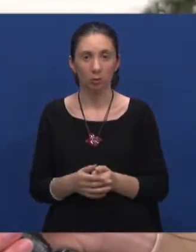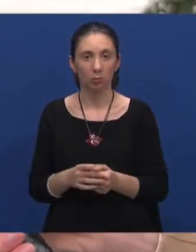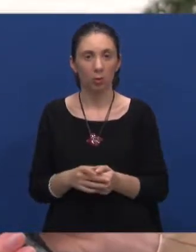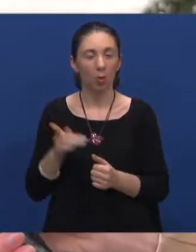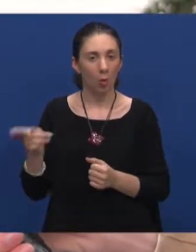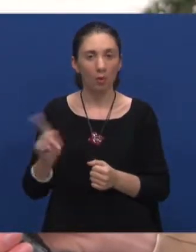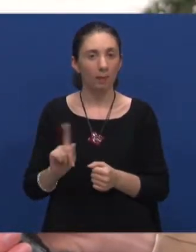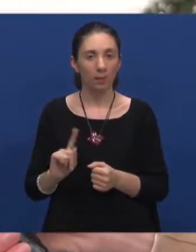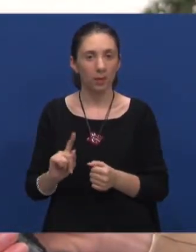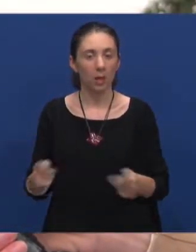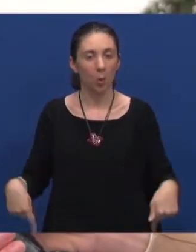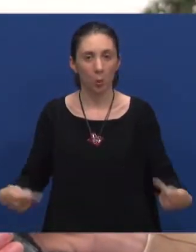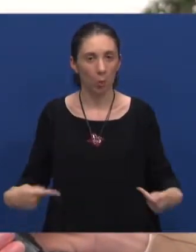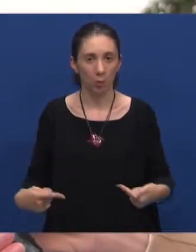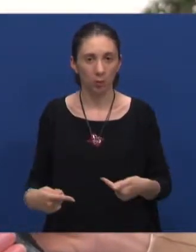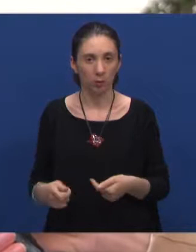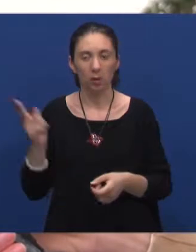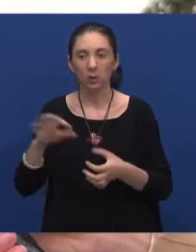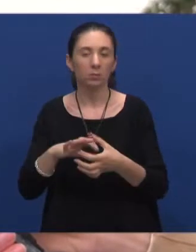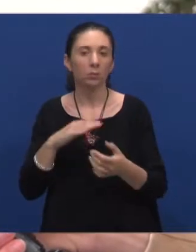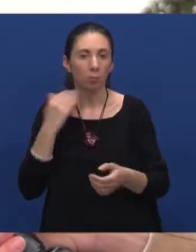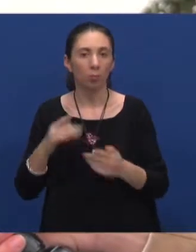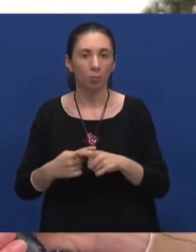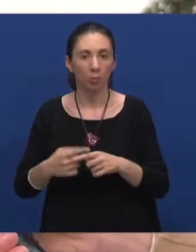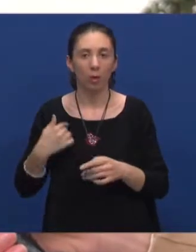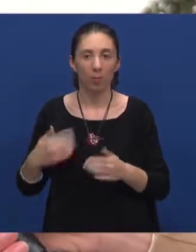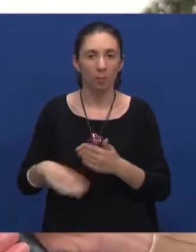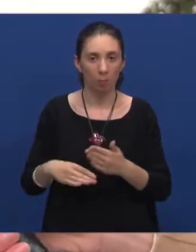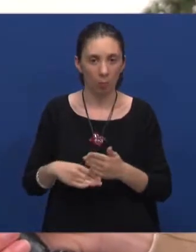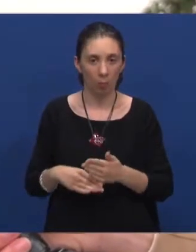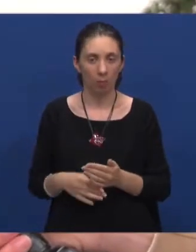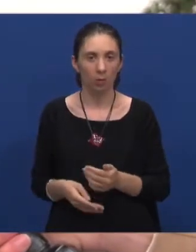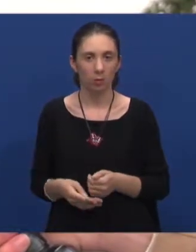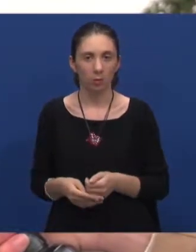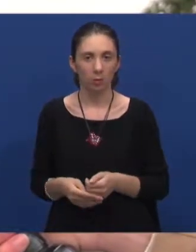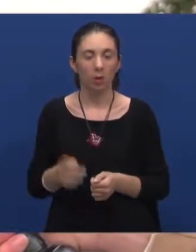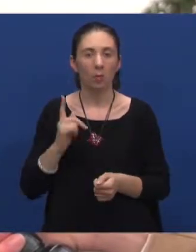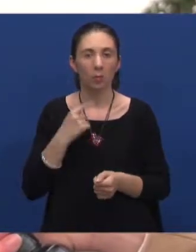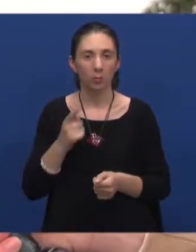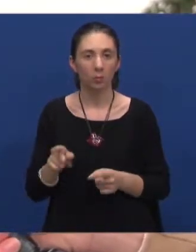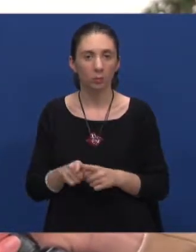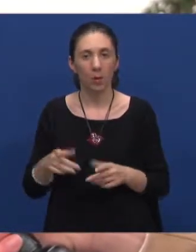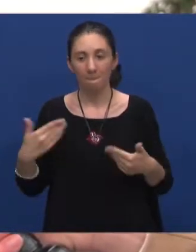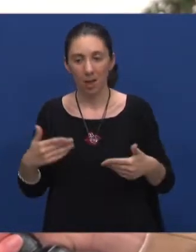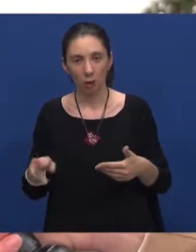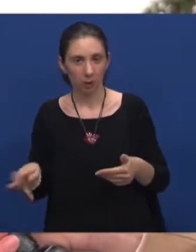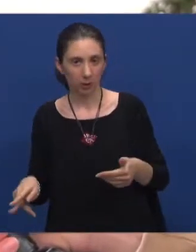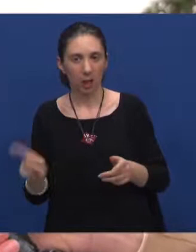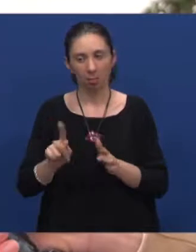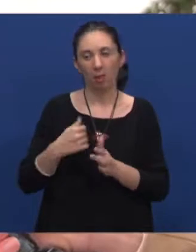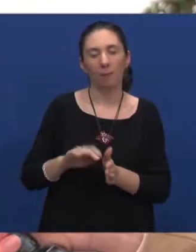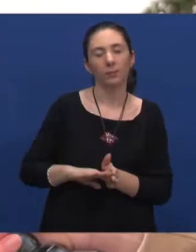ona nije u kolicima i često mi pomaže i priskače, ali također trebam spomenuti i mlađu sestru da ne bi se